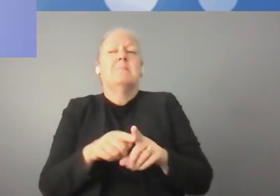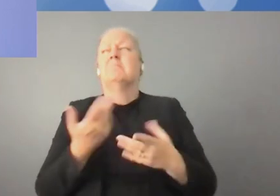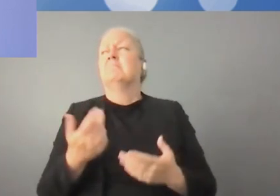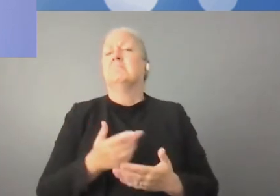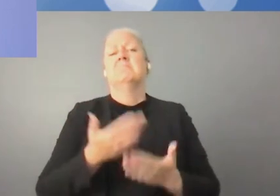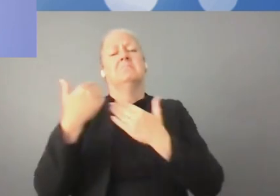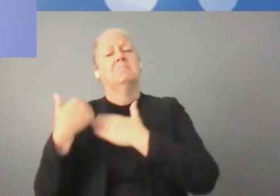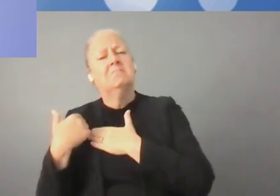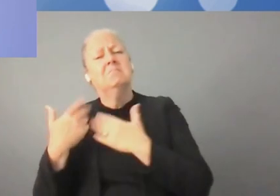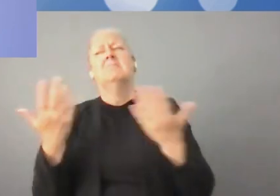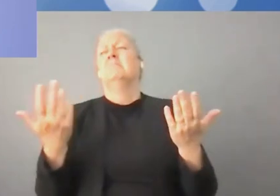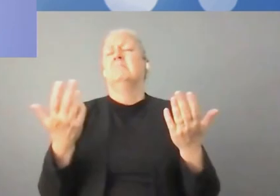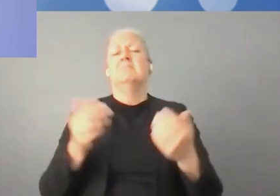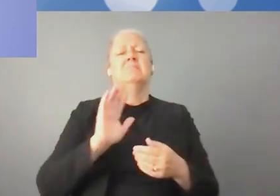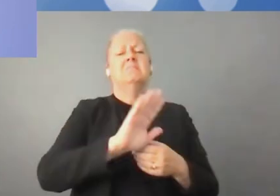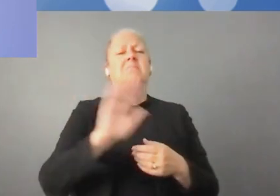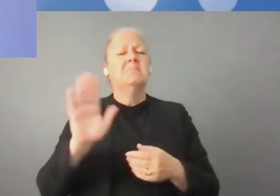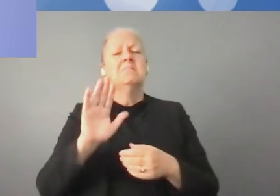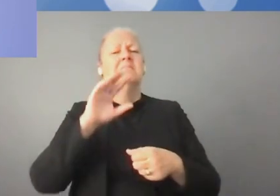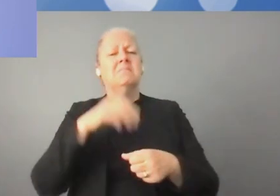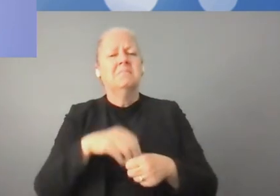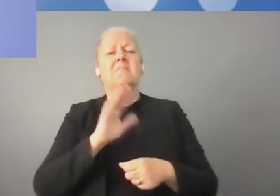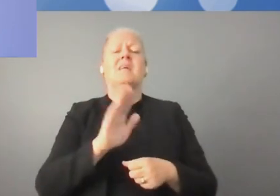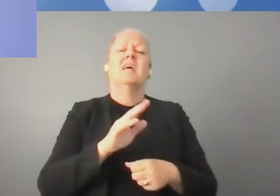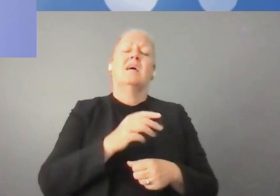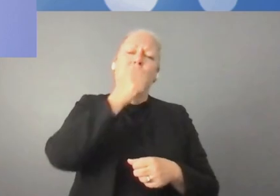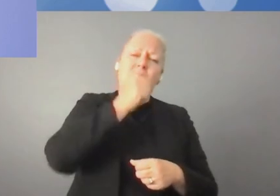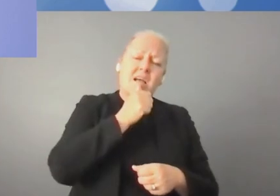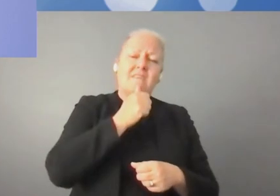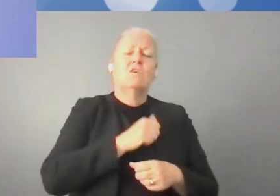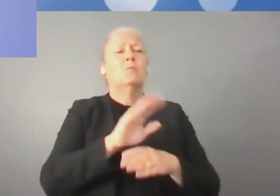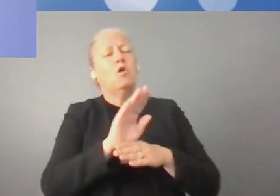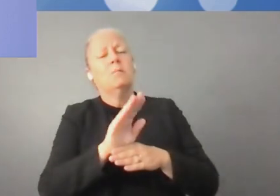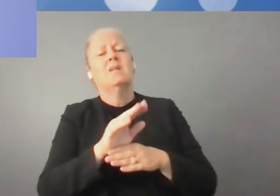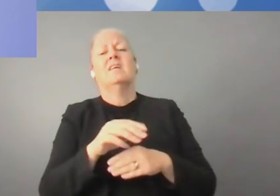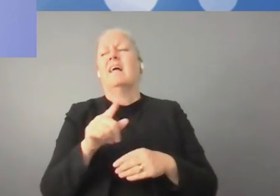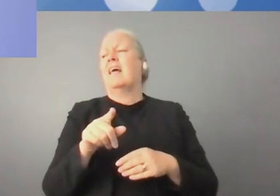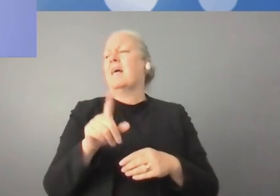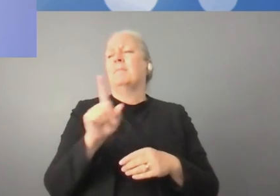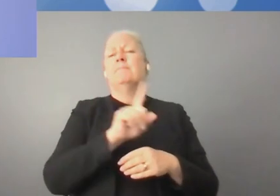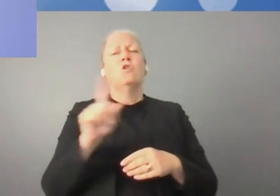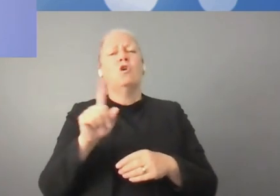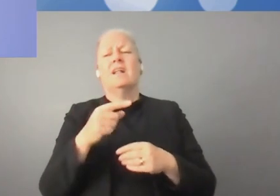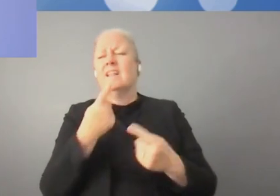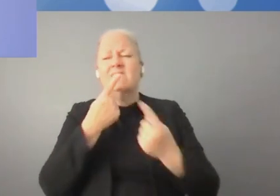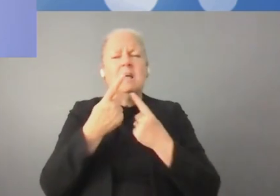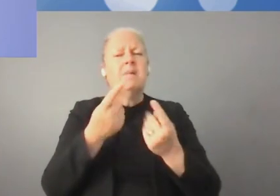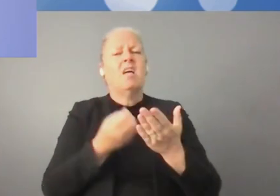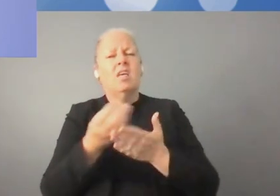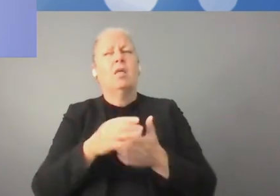définir les règles de transformation données et le respect des droits de l'homme dans l'espace numérique et pas seulement offline.